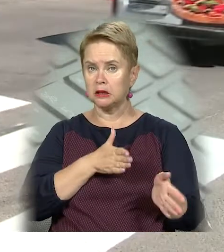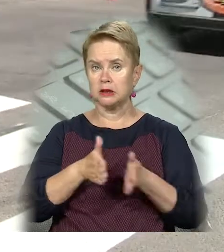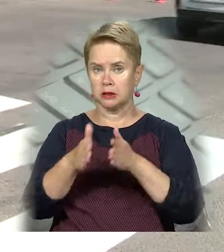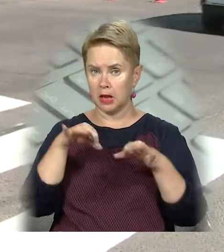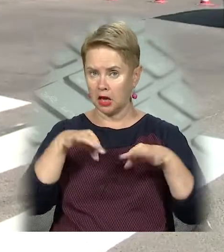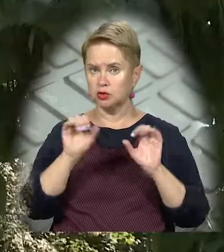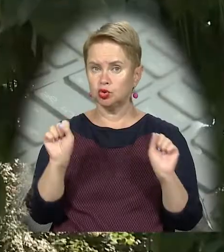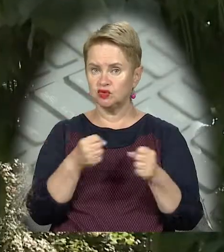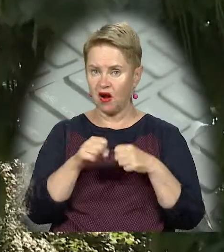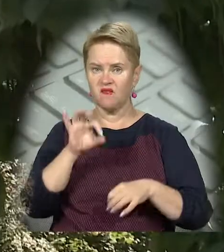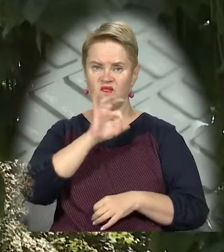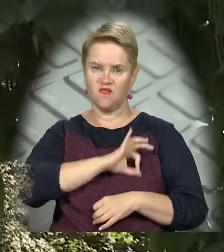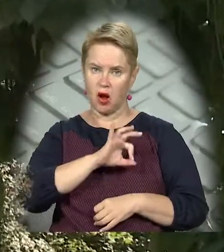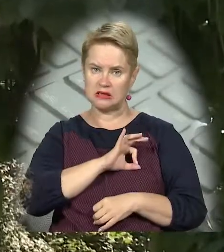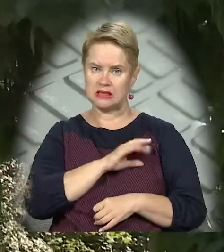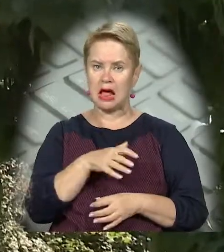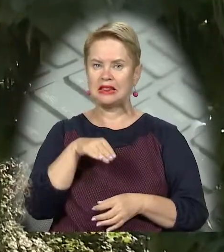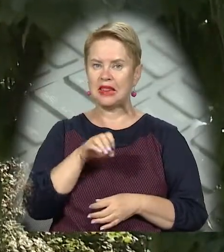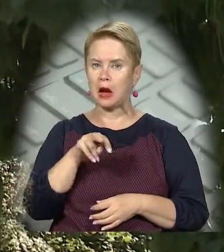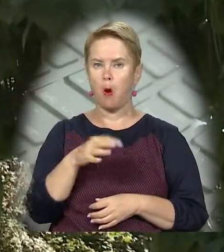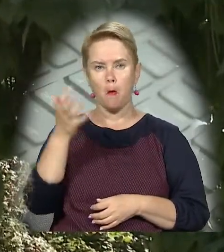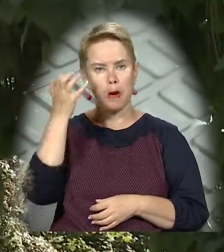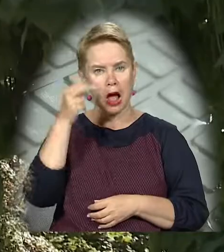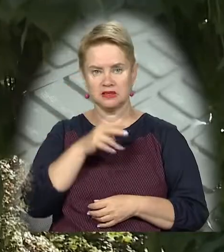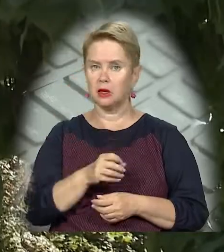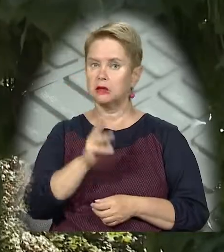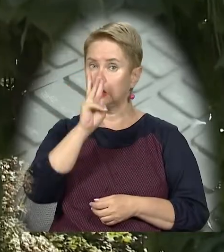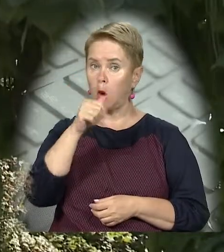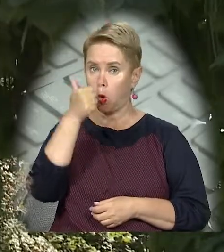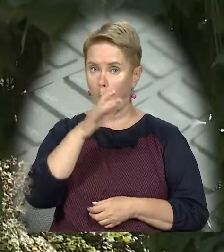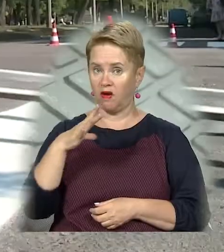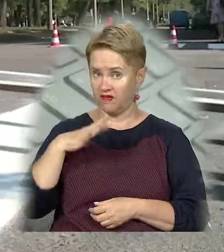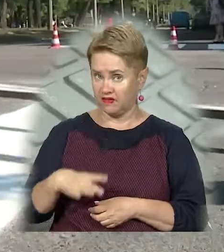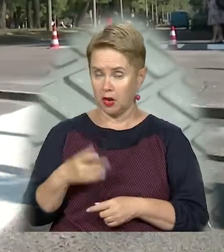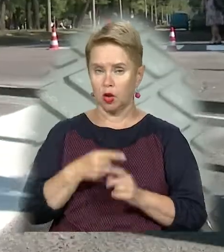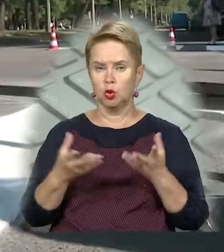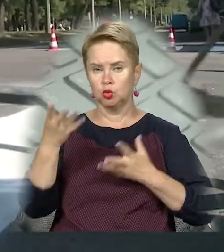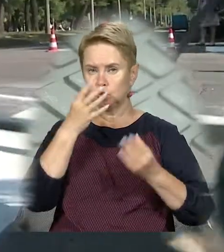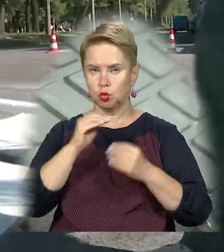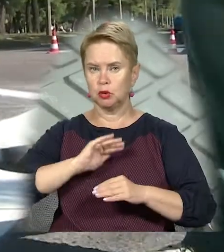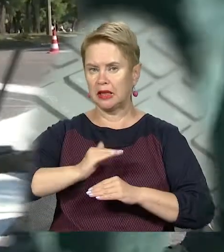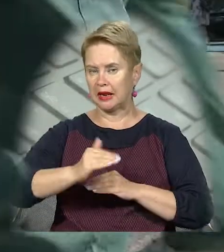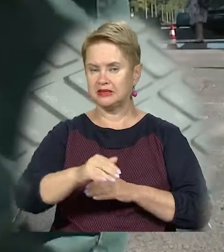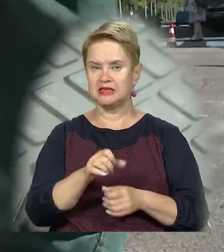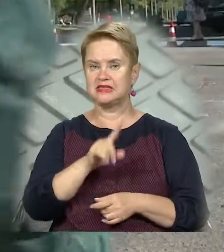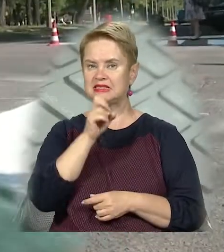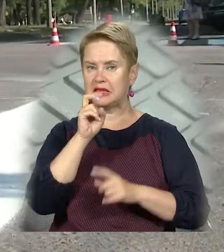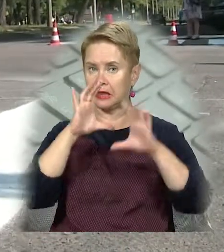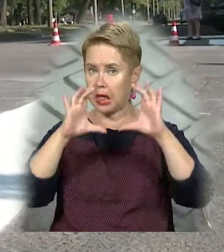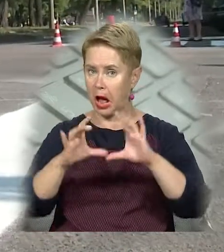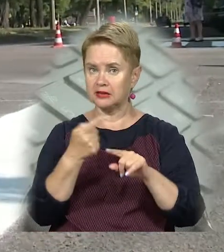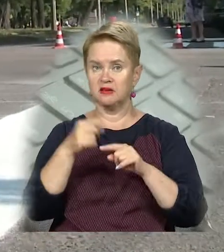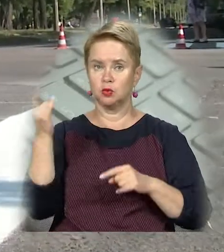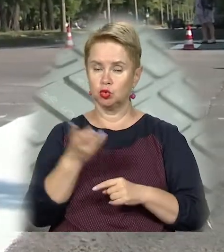транспорту надто жвавий, використовують термопластик. Він витримує до трьох років. Також оновлюють штучні нерівності та дорожні знаки,